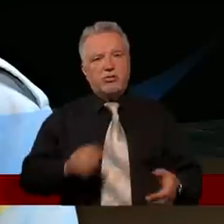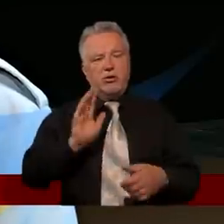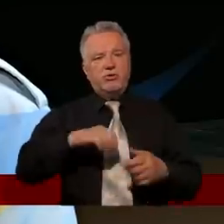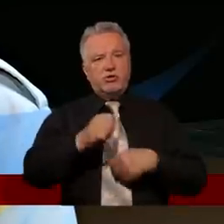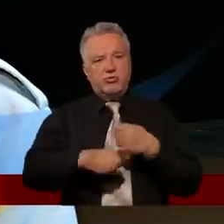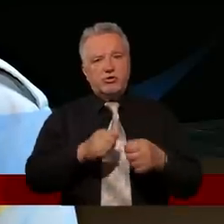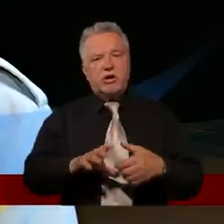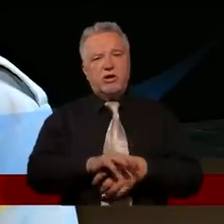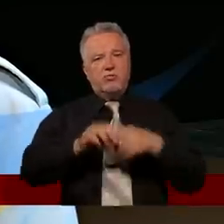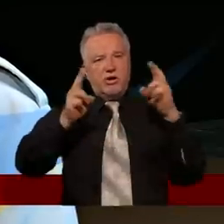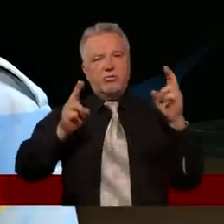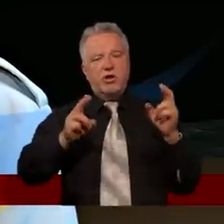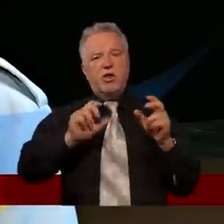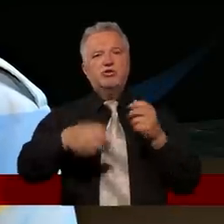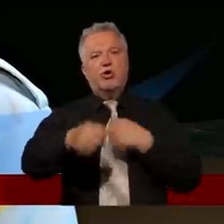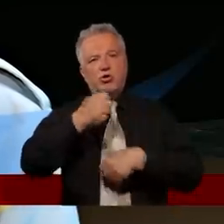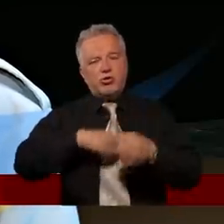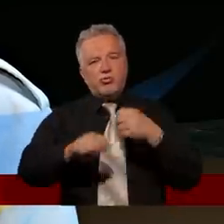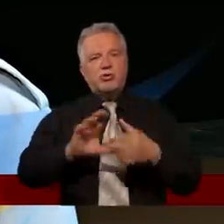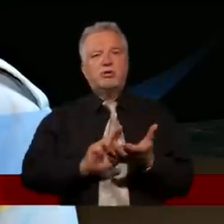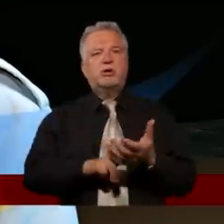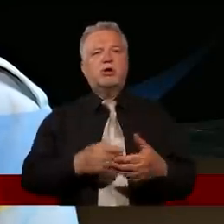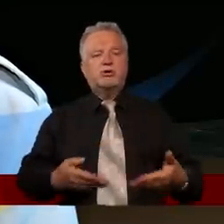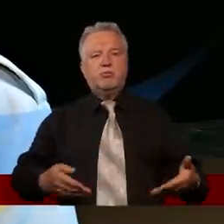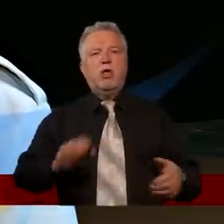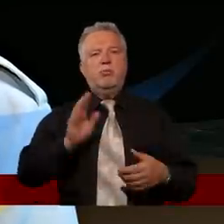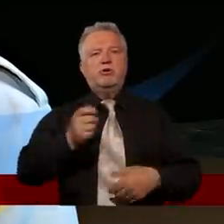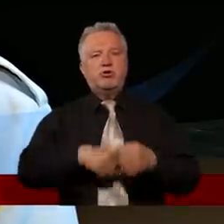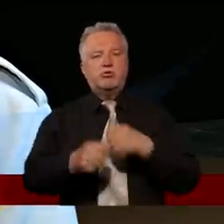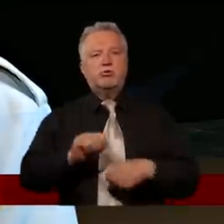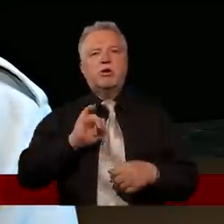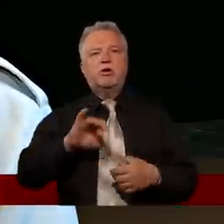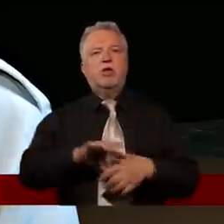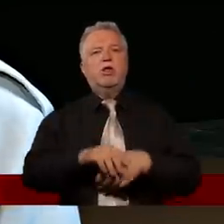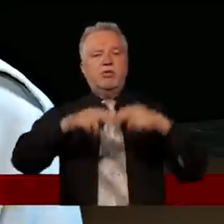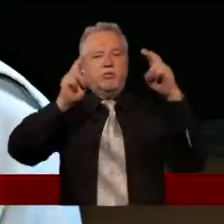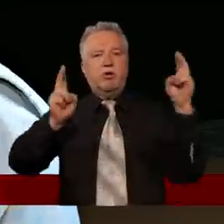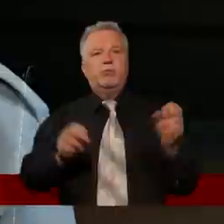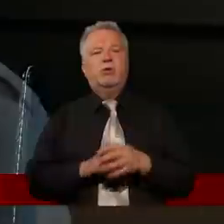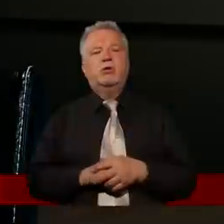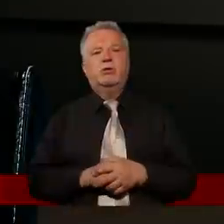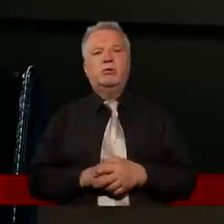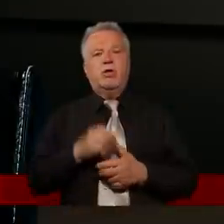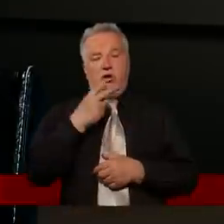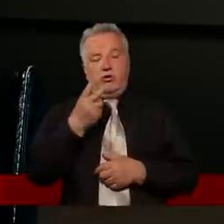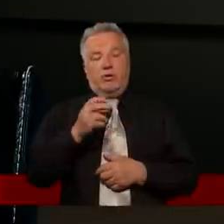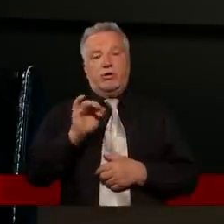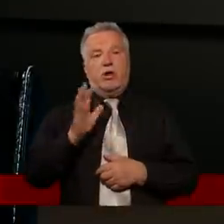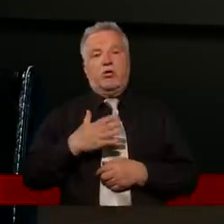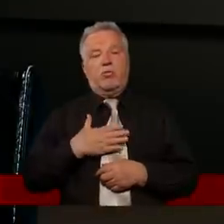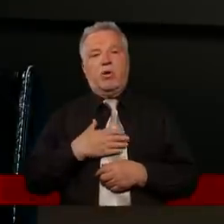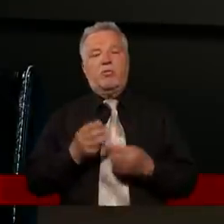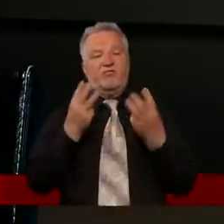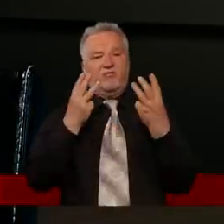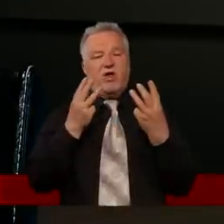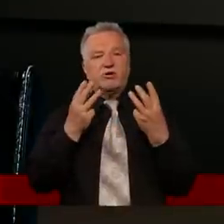będzie związane i w niebie. I cokolwiek byście rozwiązali na ziemi, będzie rozwiązane i w niebie. Zobaczcie, jaką mamy